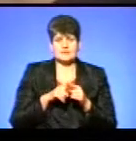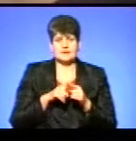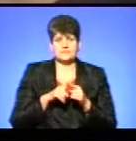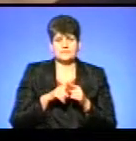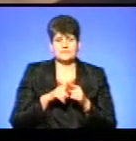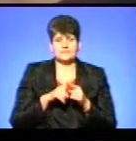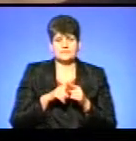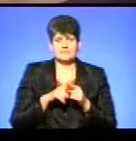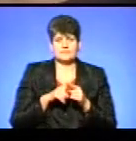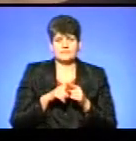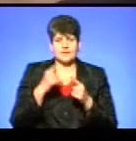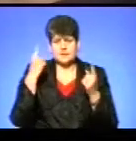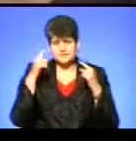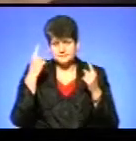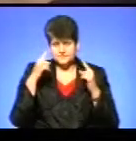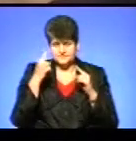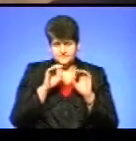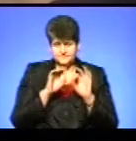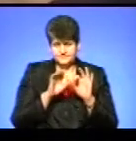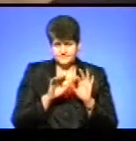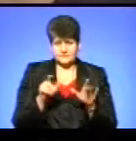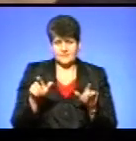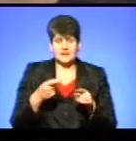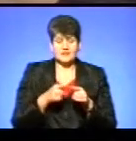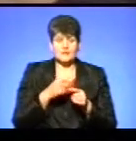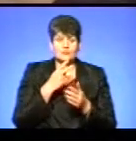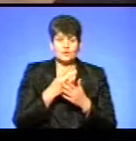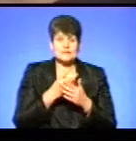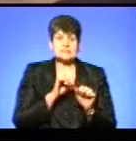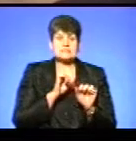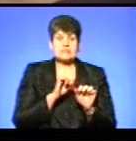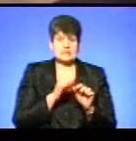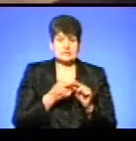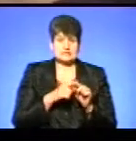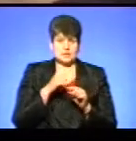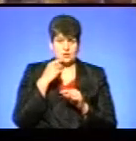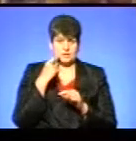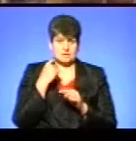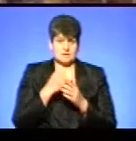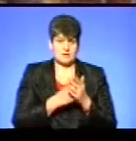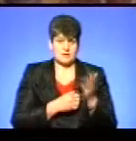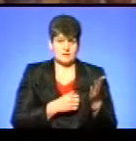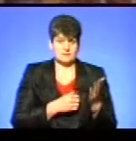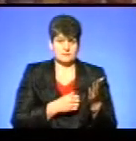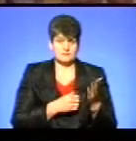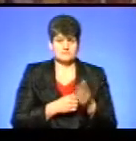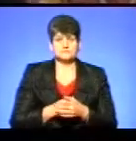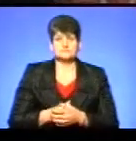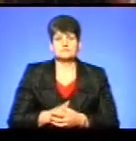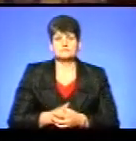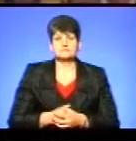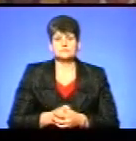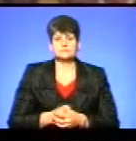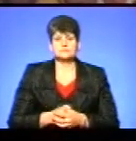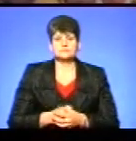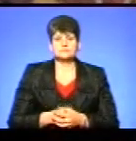скажімо так, проявом захисту цих проросійських телеканалів. Марта Журоваль, Світлана Лазорик,